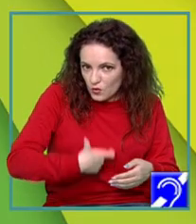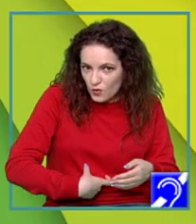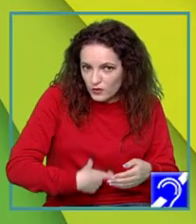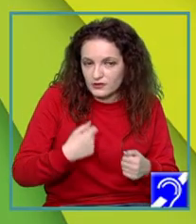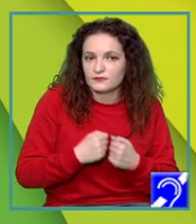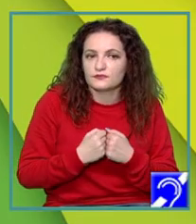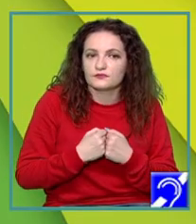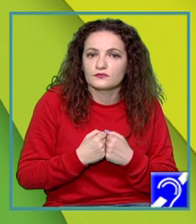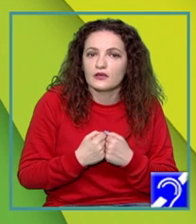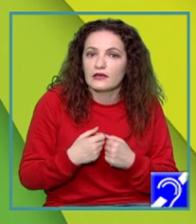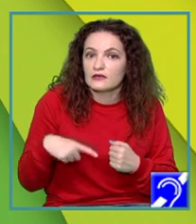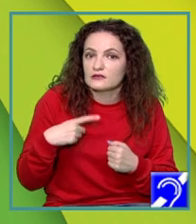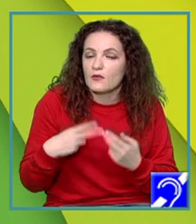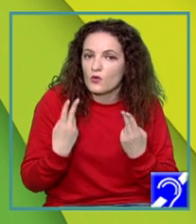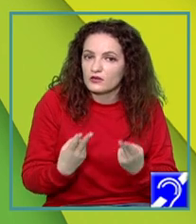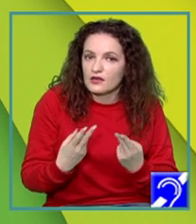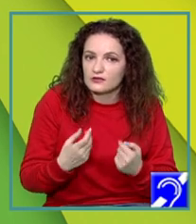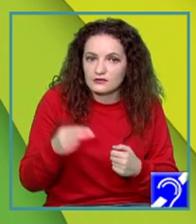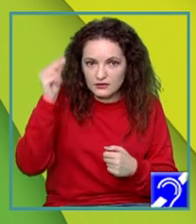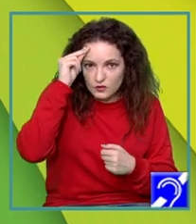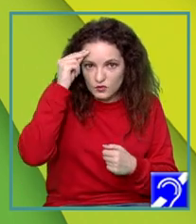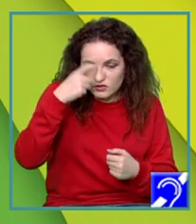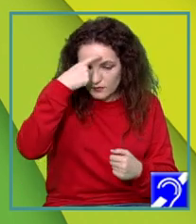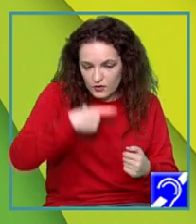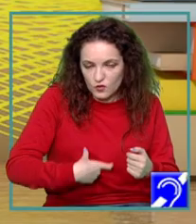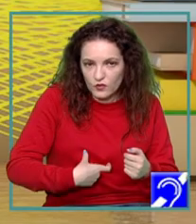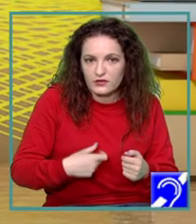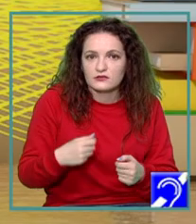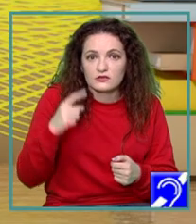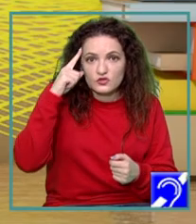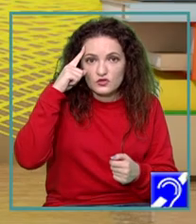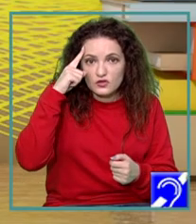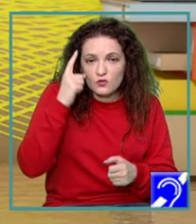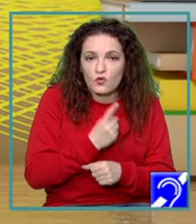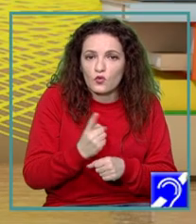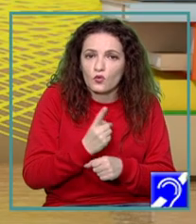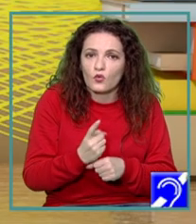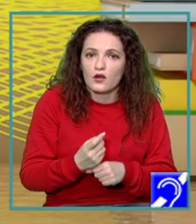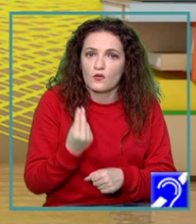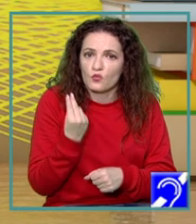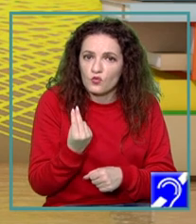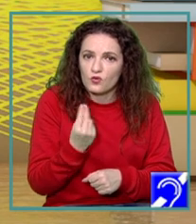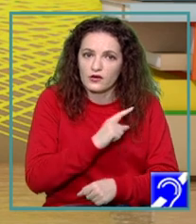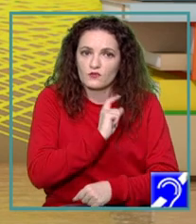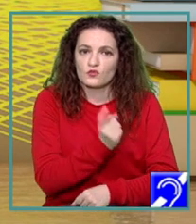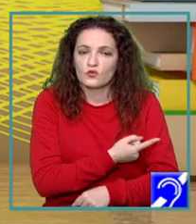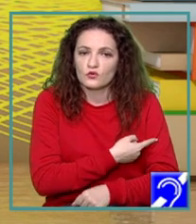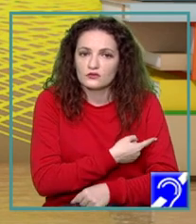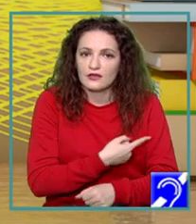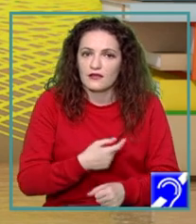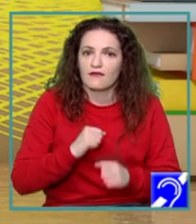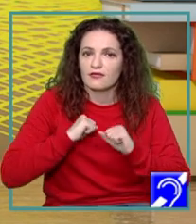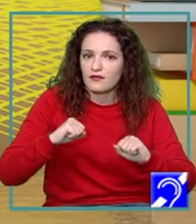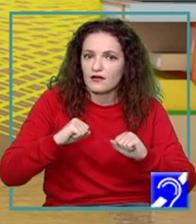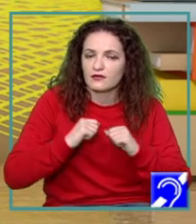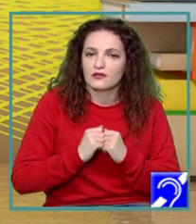noi. De ce? Pentru că atunci când eu îmi cunosc punctele tari, dar și lucrurile pe care le mai am de îmbunătățit la mine,